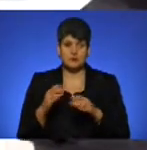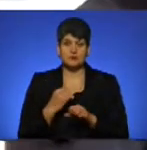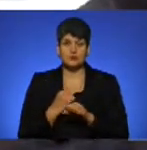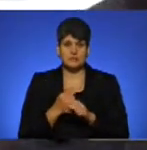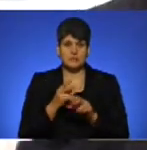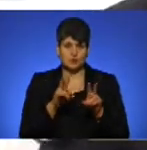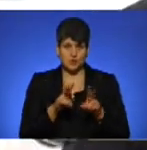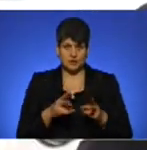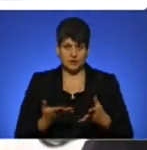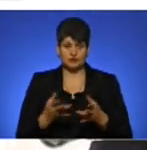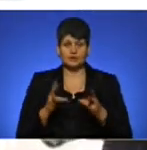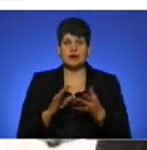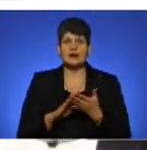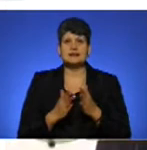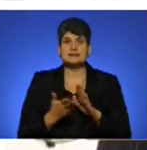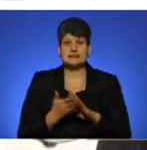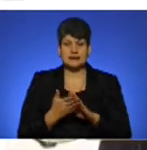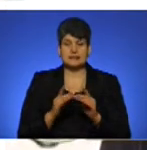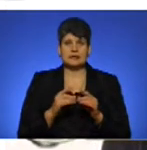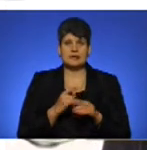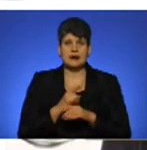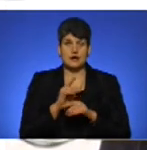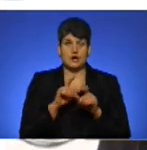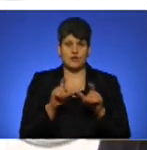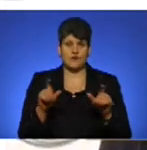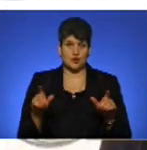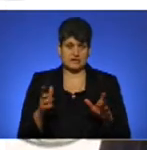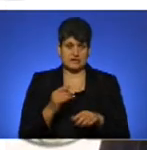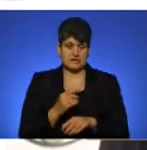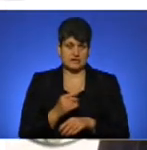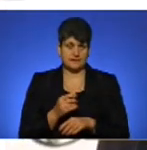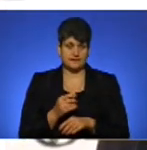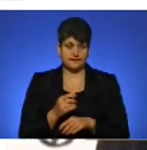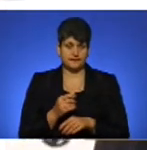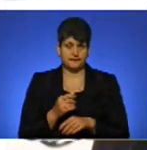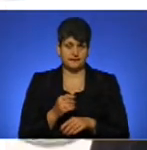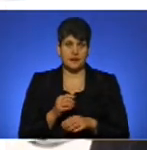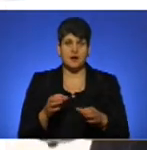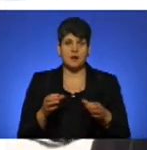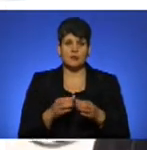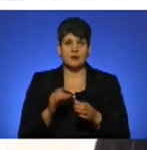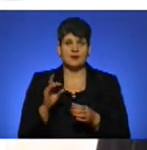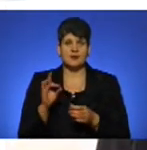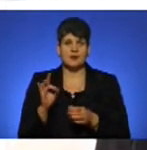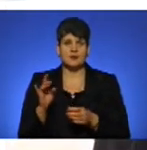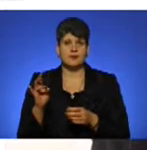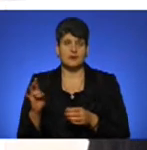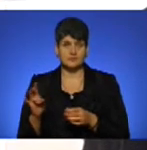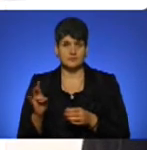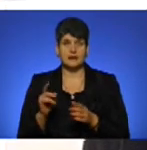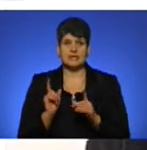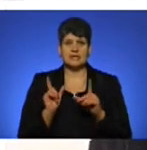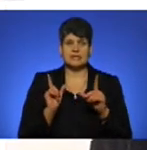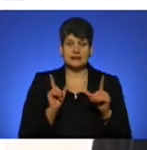огляду на стан аеровокзалу. А компанія Ryanair літає літаками